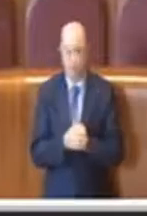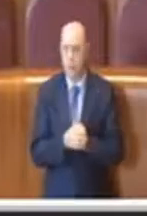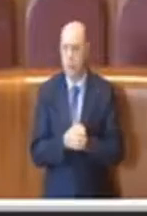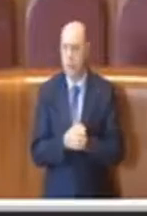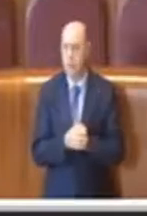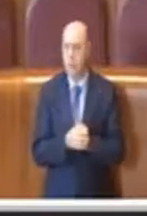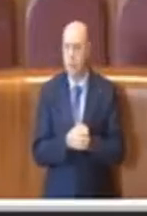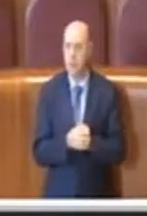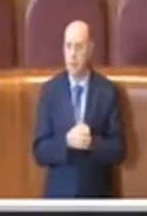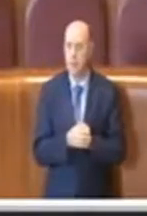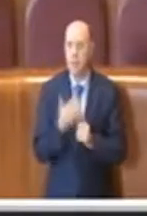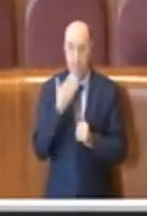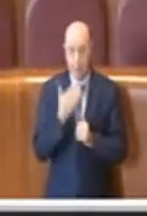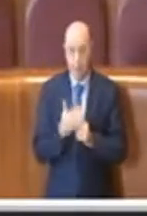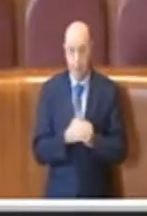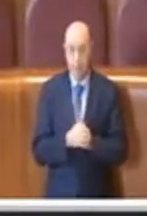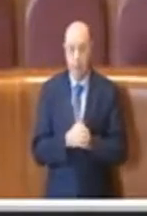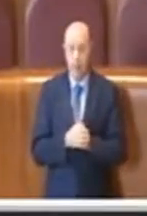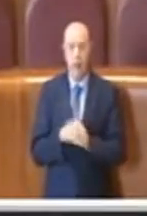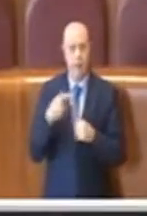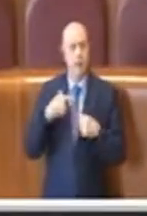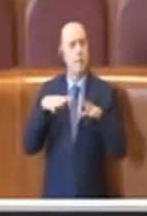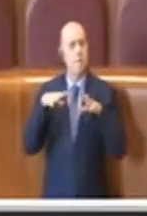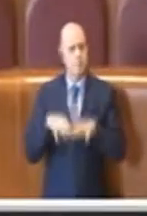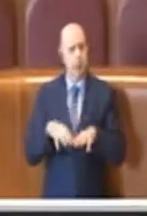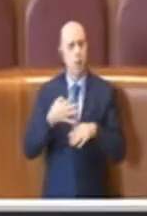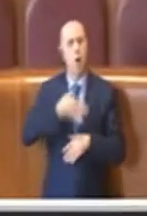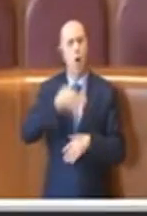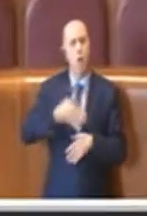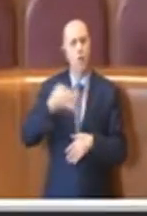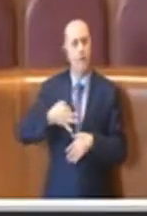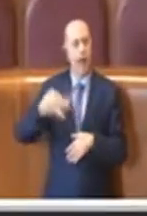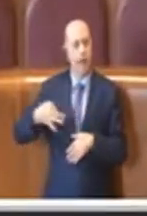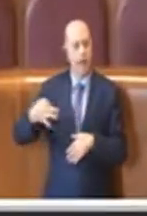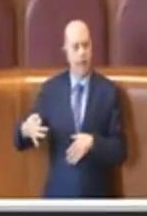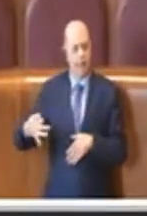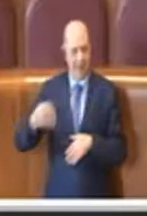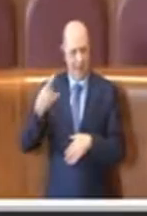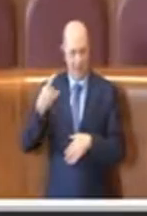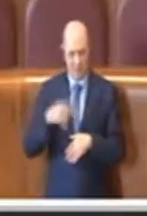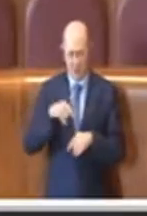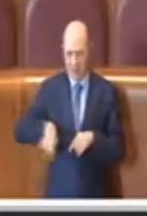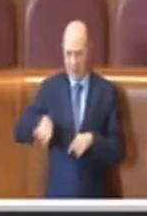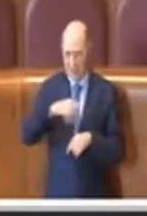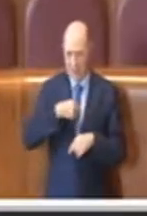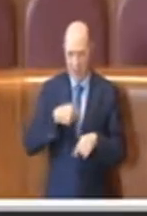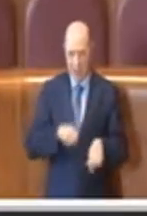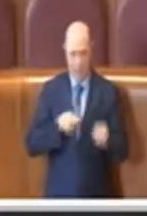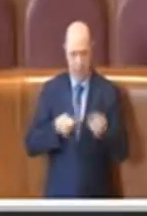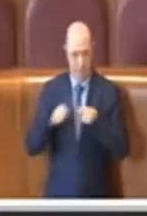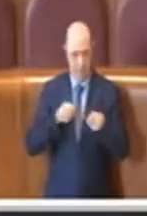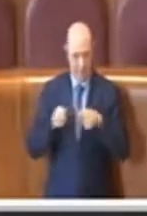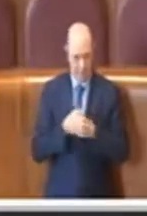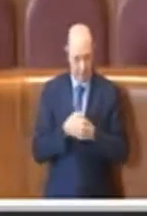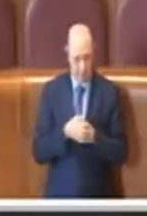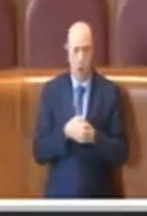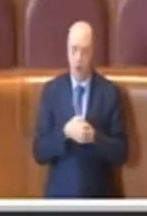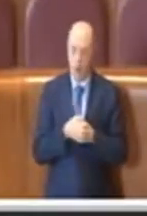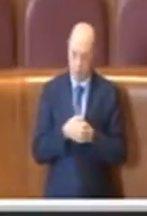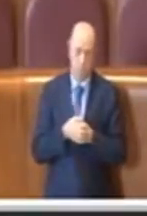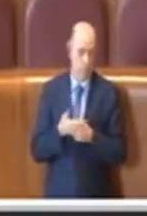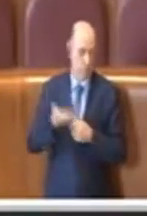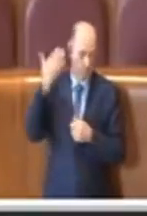Grazie. L'impegno costante di questa amministrazione è sicuramente stato